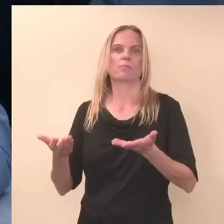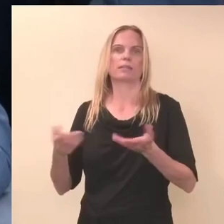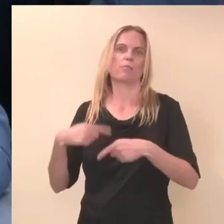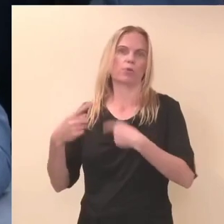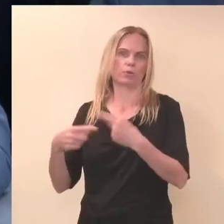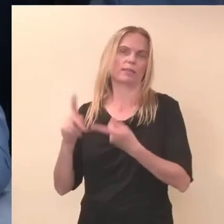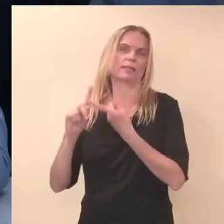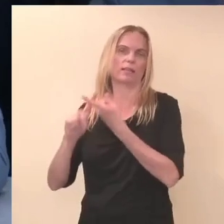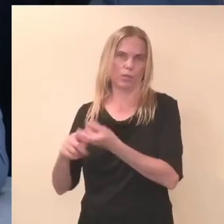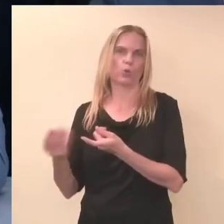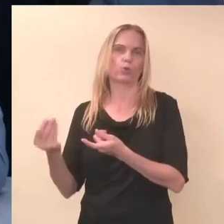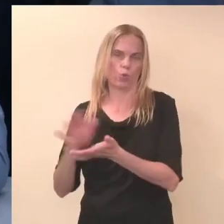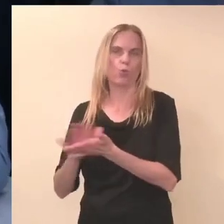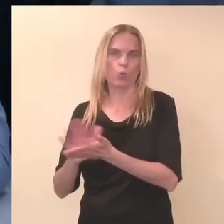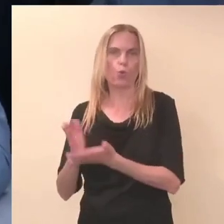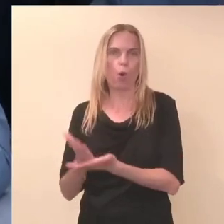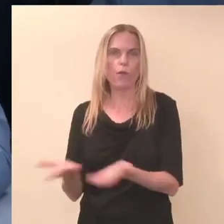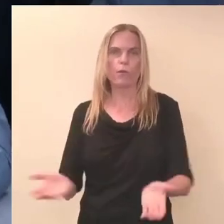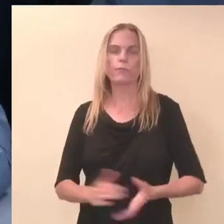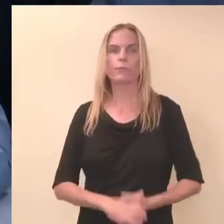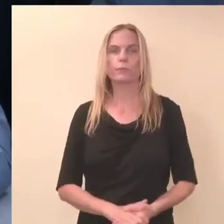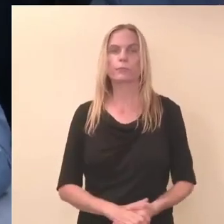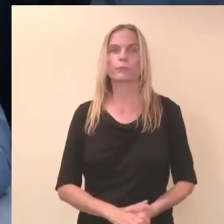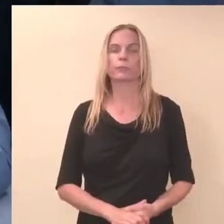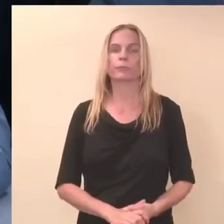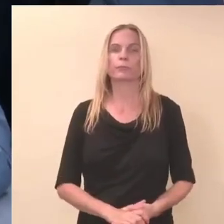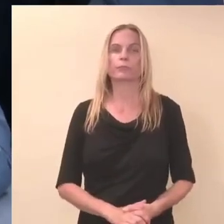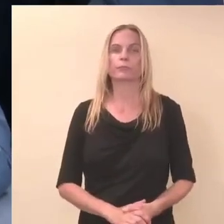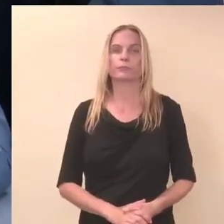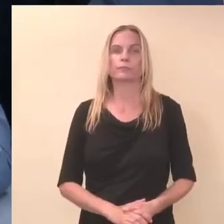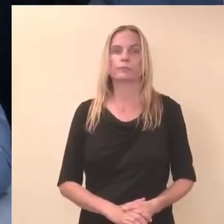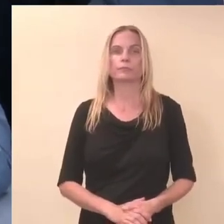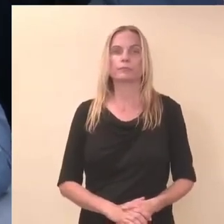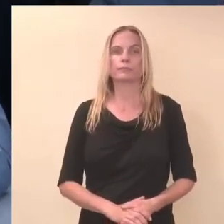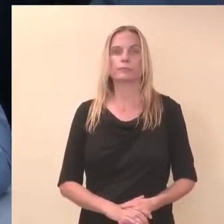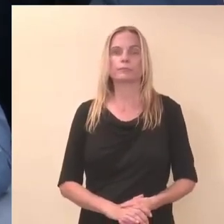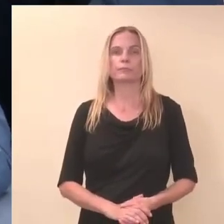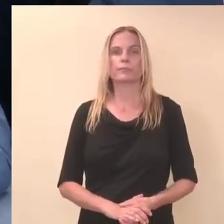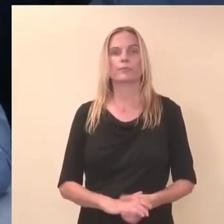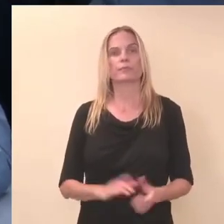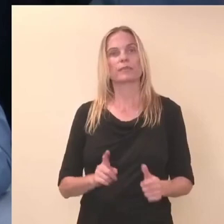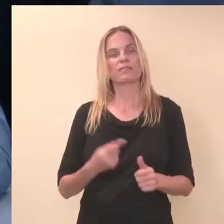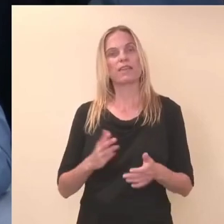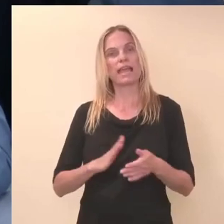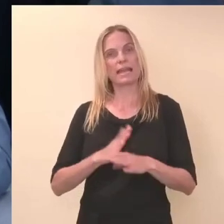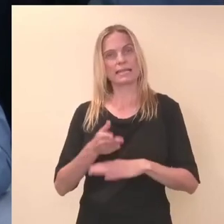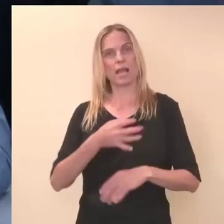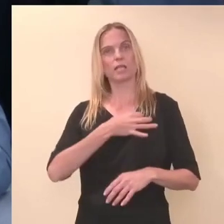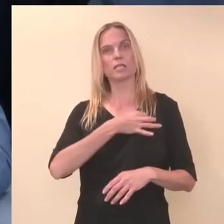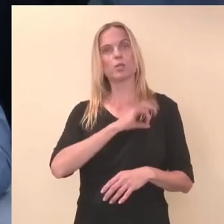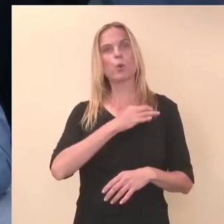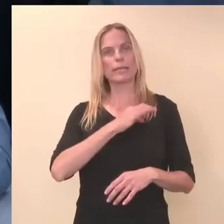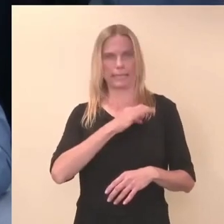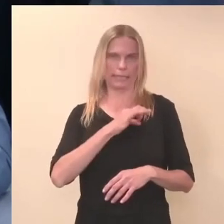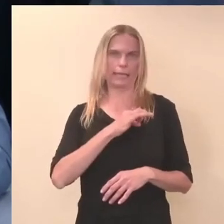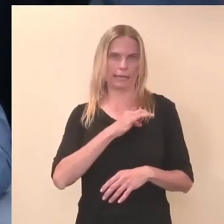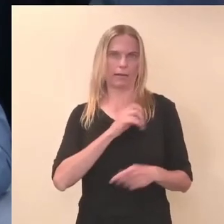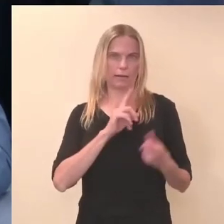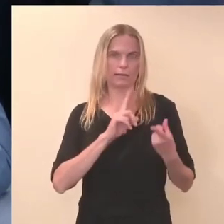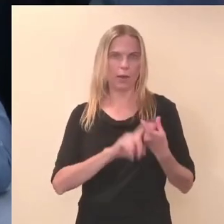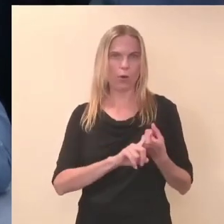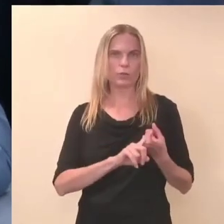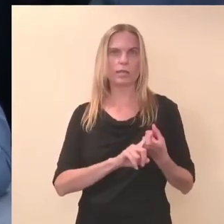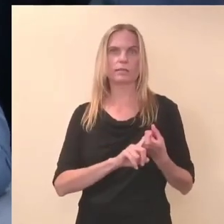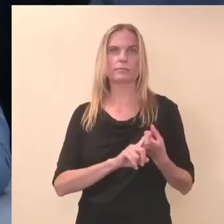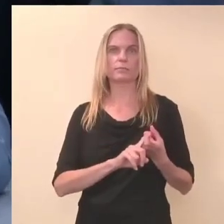Nüüd selle lisaks selle loomulikult selle lisaks juuriidilisele küljele ja